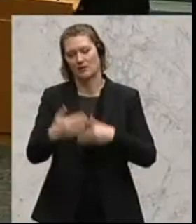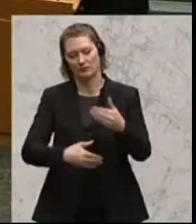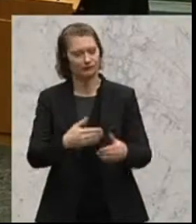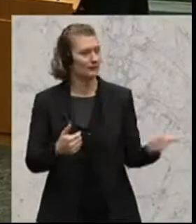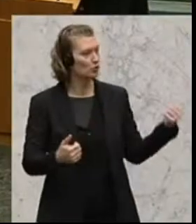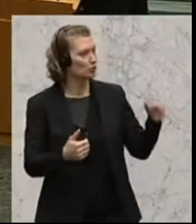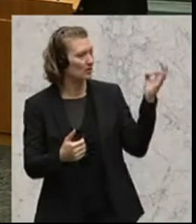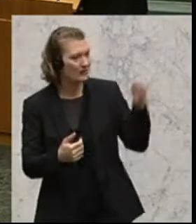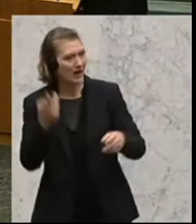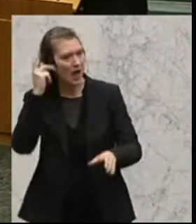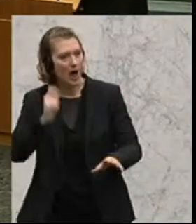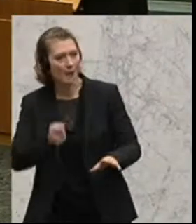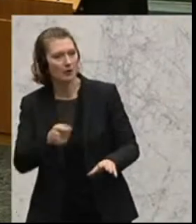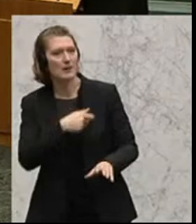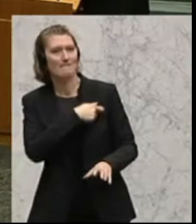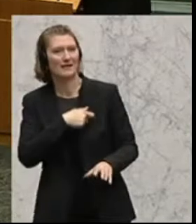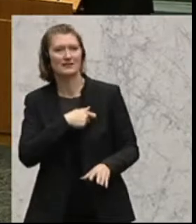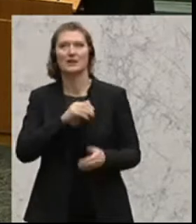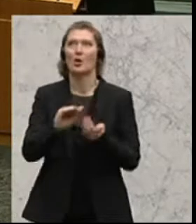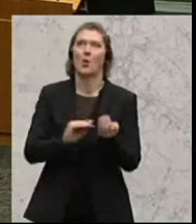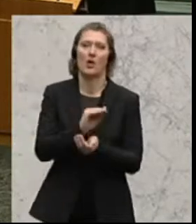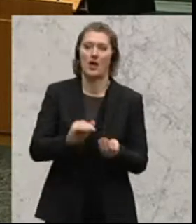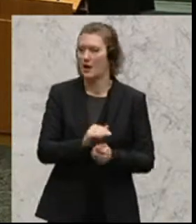Zusatzfrage, Herr Abgeordneter Mag. Kugler, bitte.